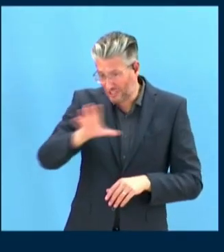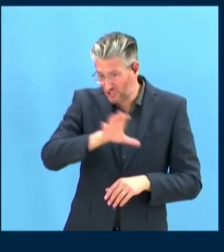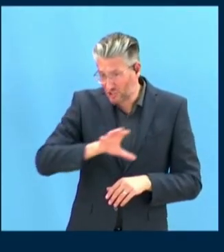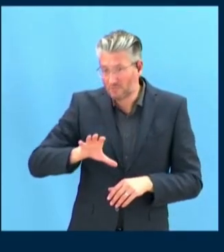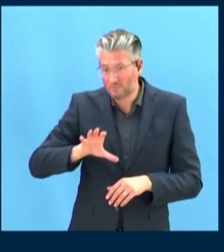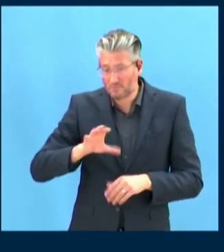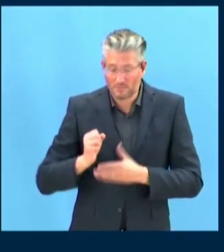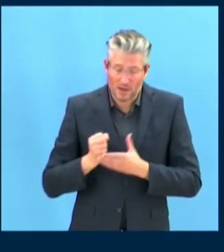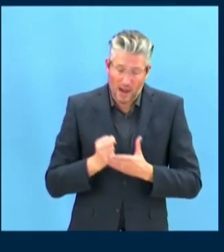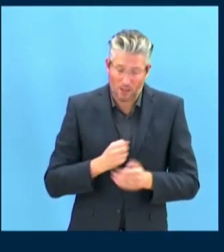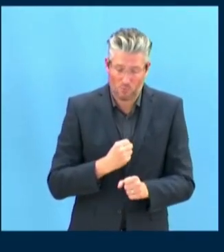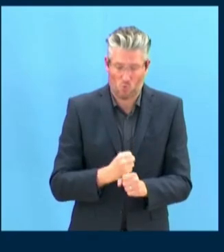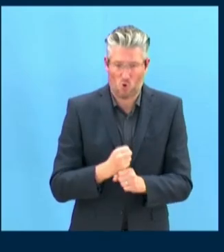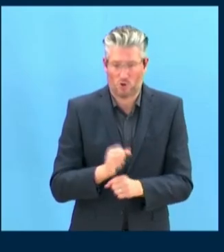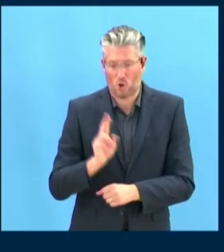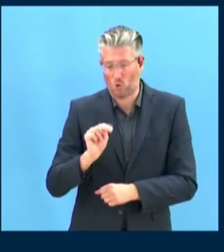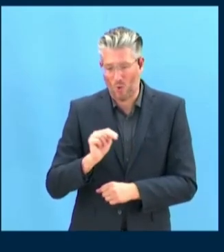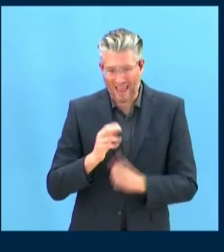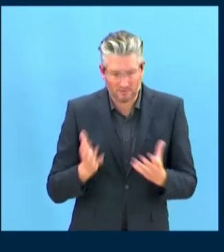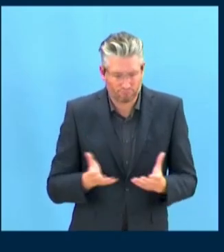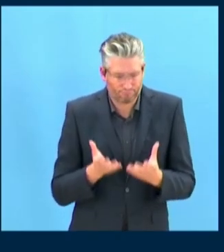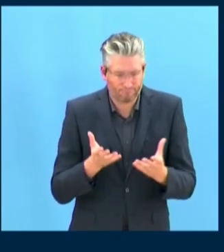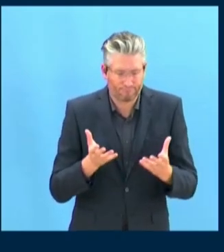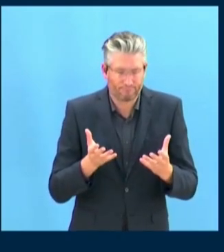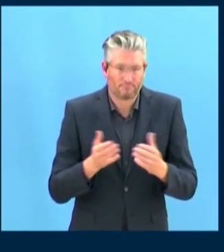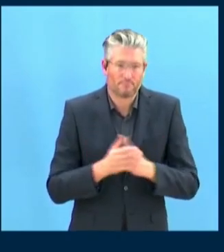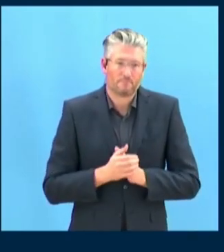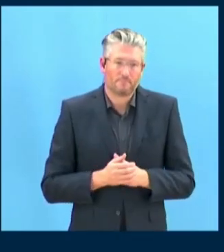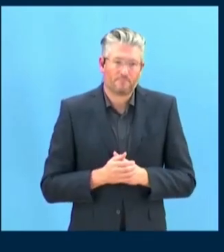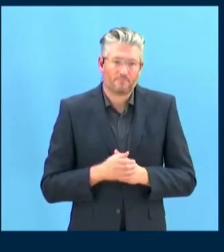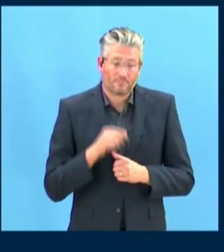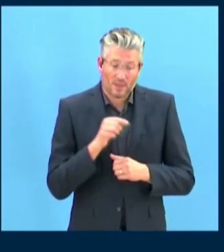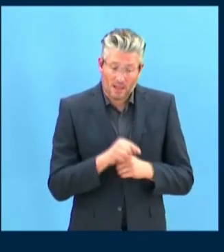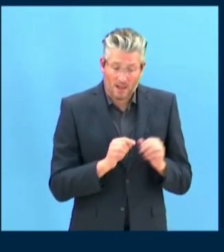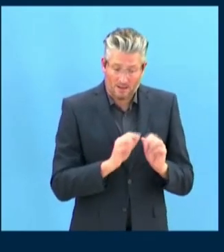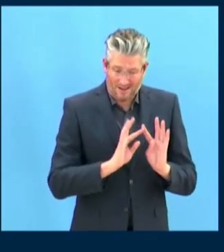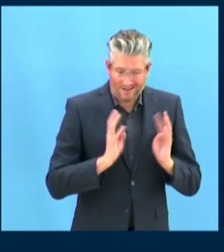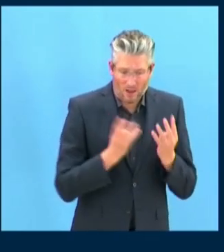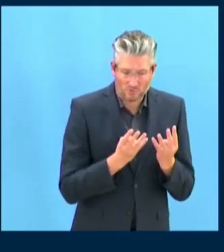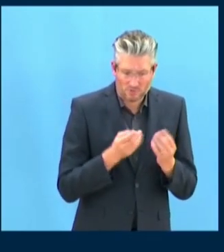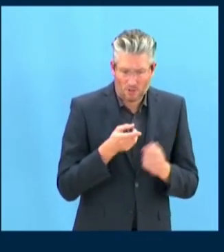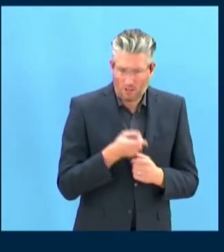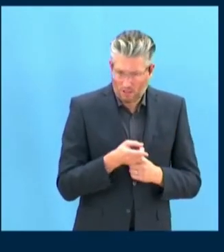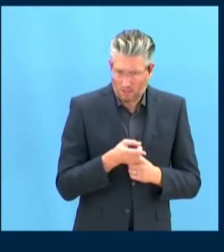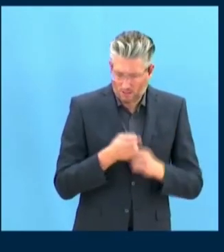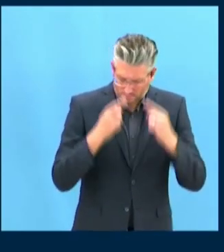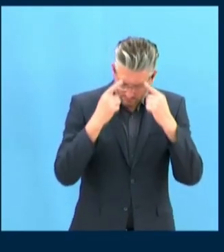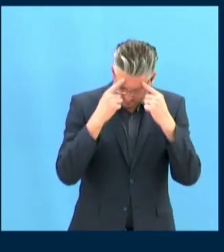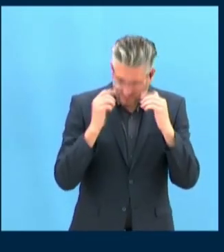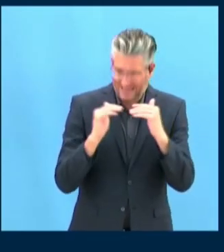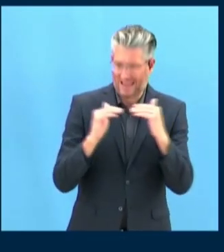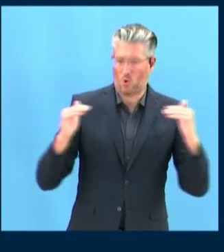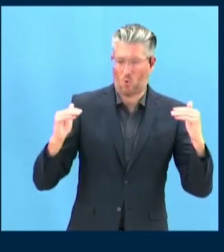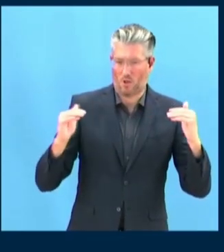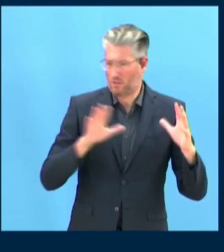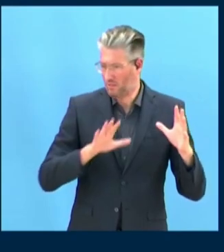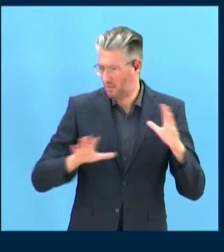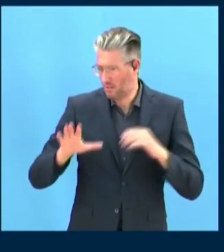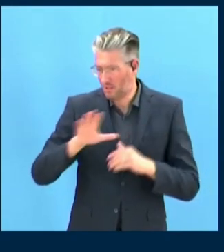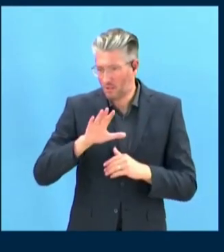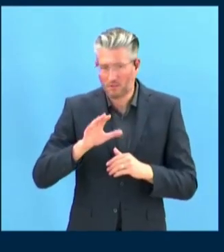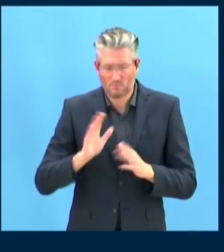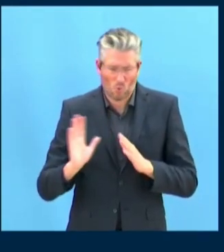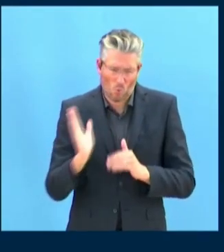гарантировать и обеспечить принцип равенства между всеми регионами в их взаимодействии с СПЧ. И в-третьих,